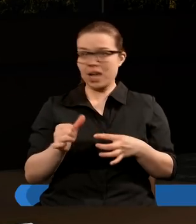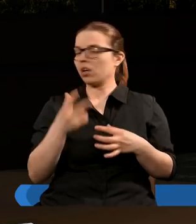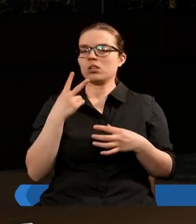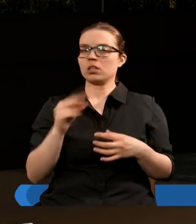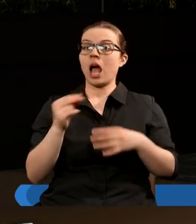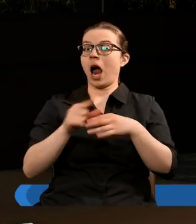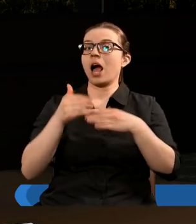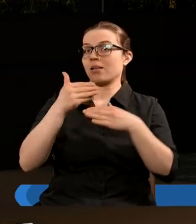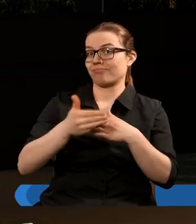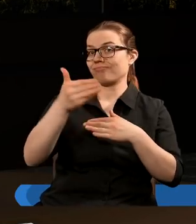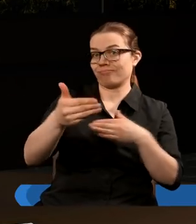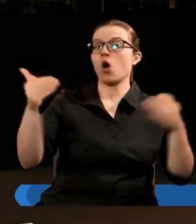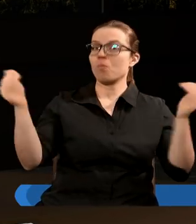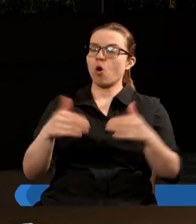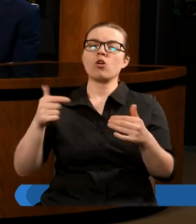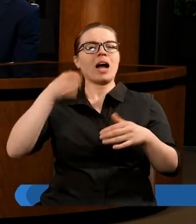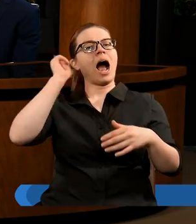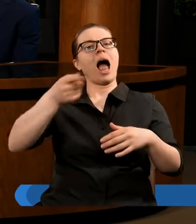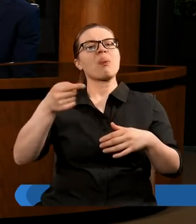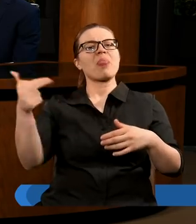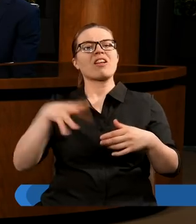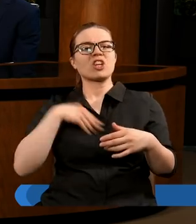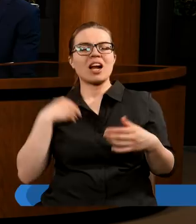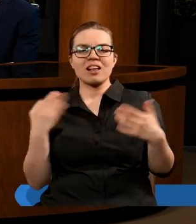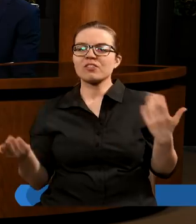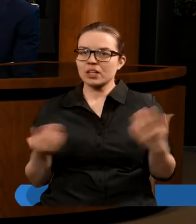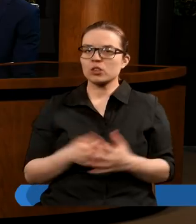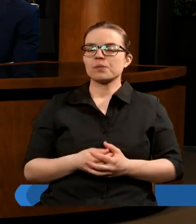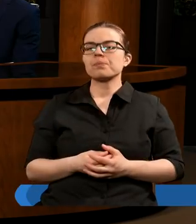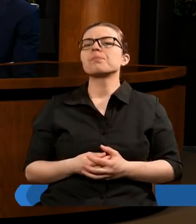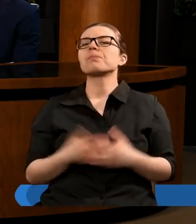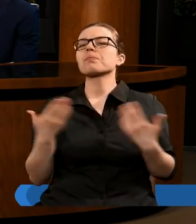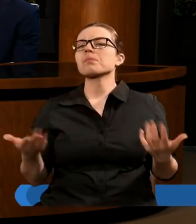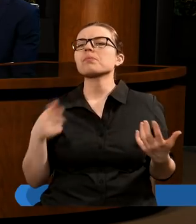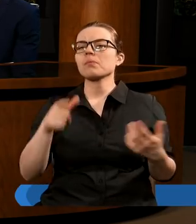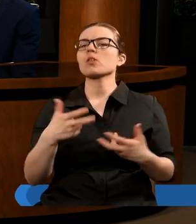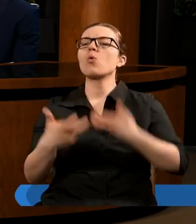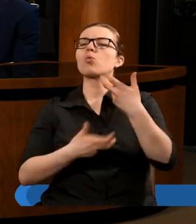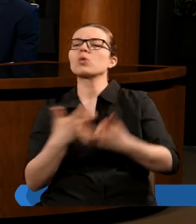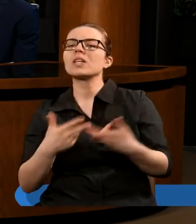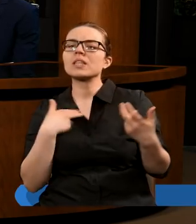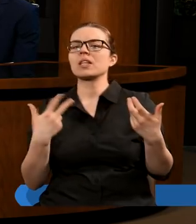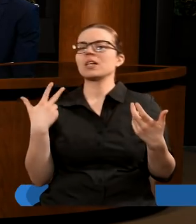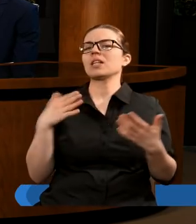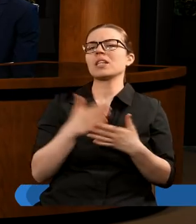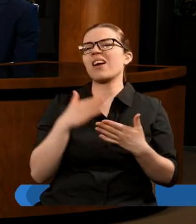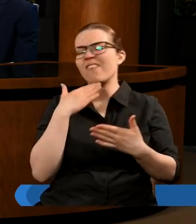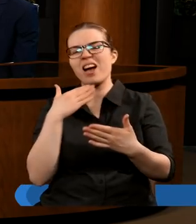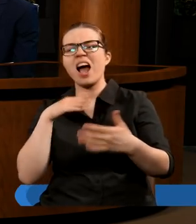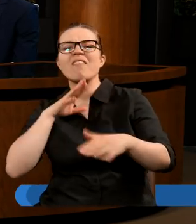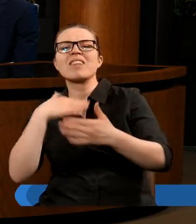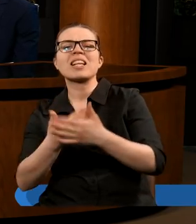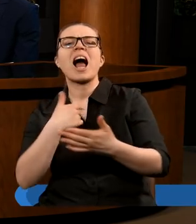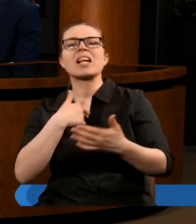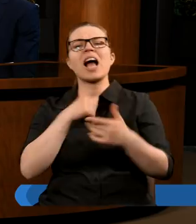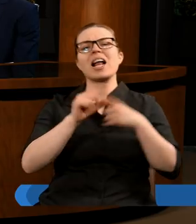że wkrótce tak się może stać. Czyli również chodzi tutaj o nasze uczynki, nie tylko wyznanie, nie tylko, że